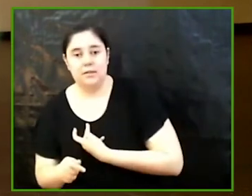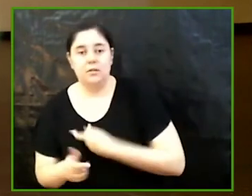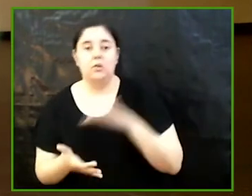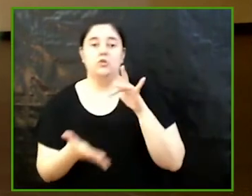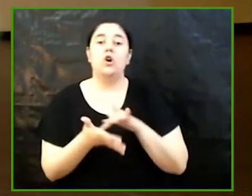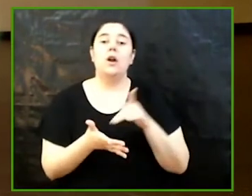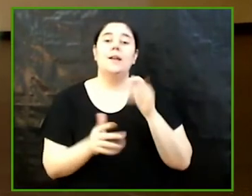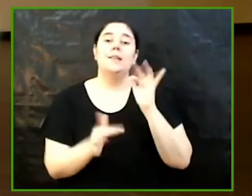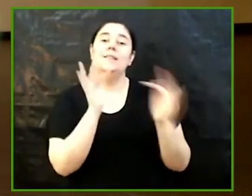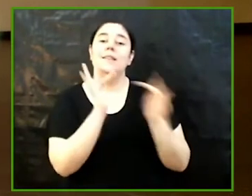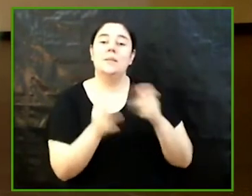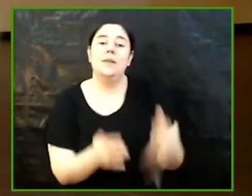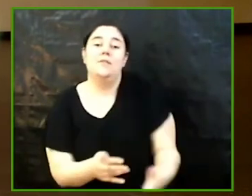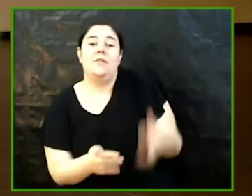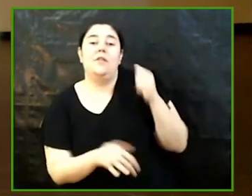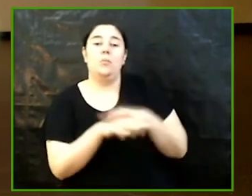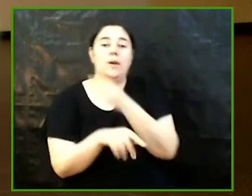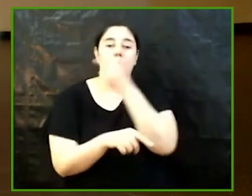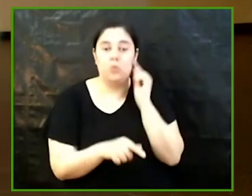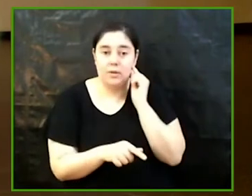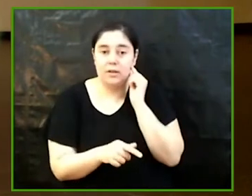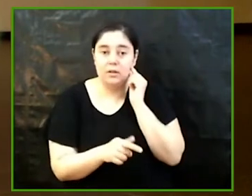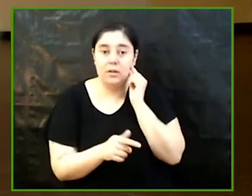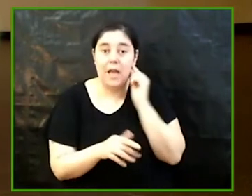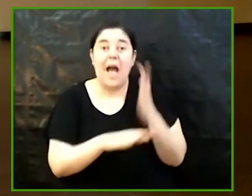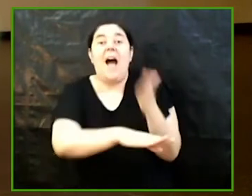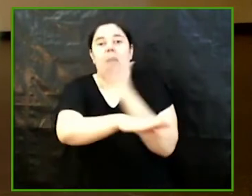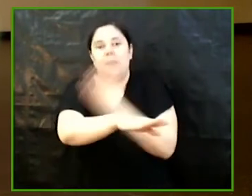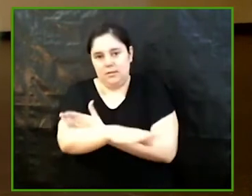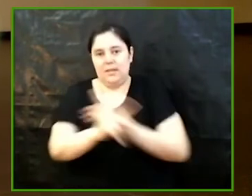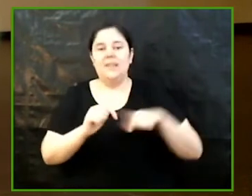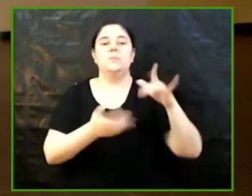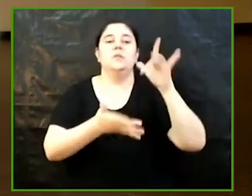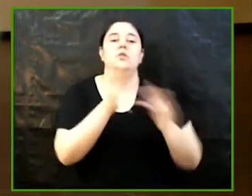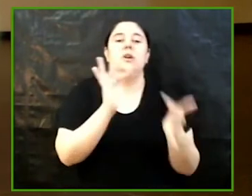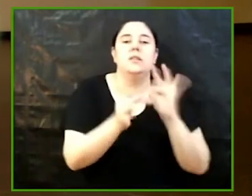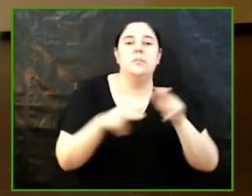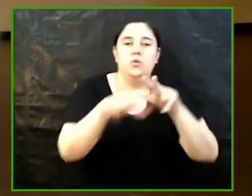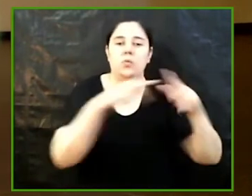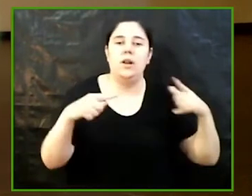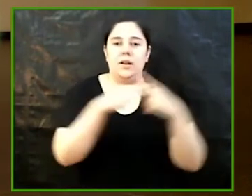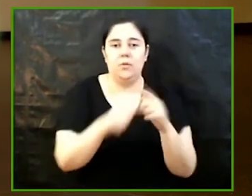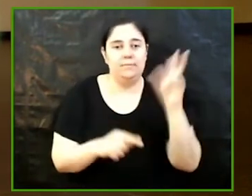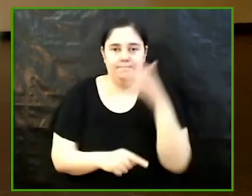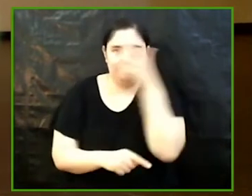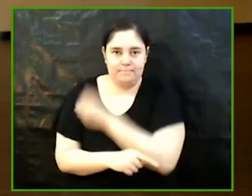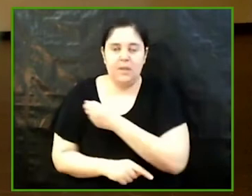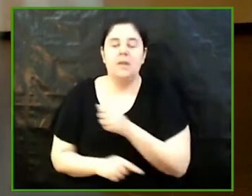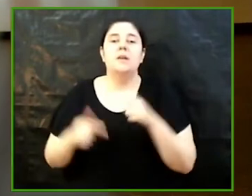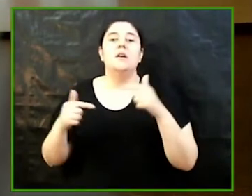hormonal creuat Tutora Gemma Carreras González excusa l'assistència A la facultat de Psicologia